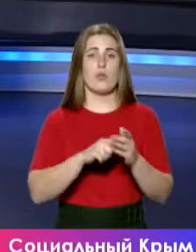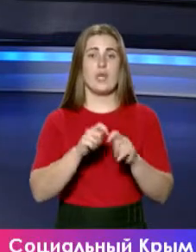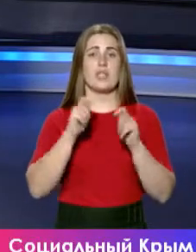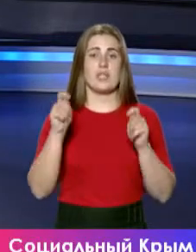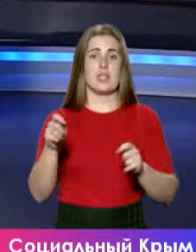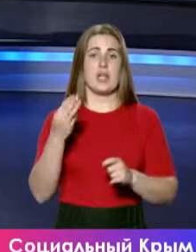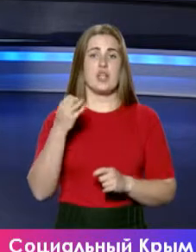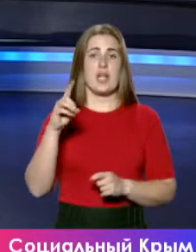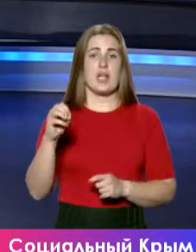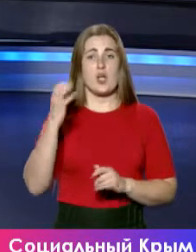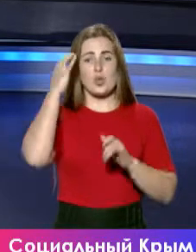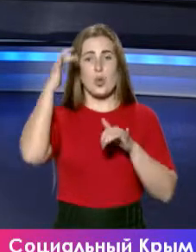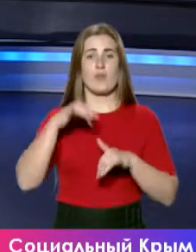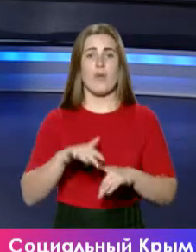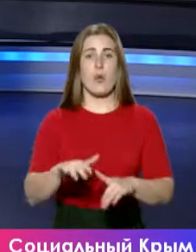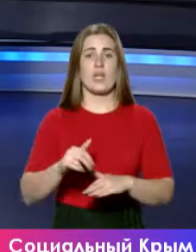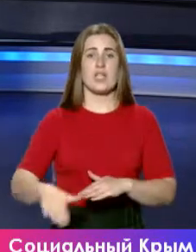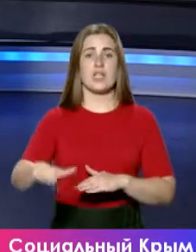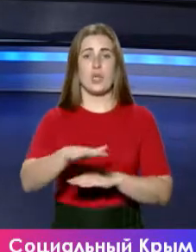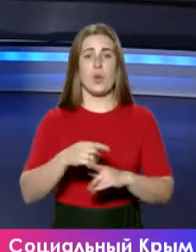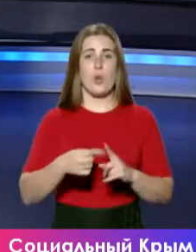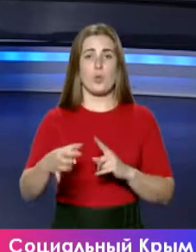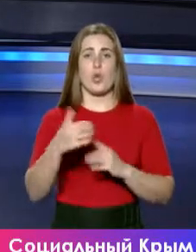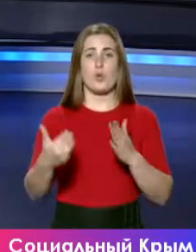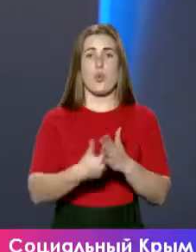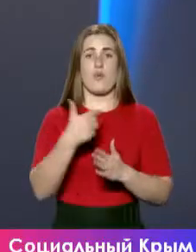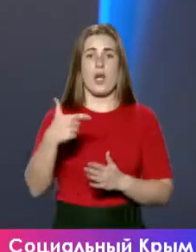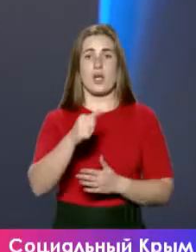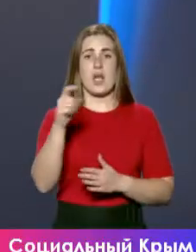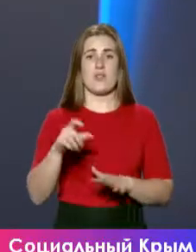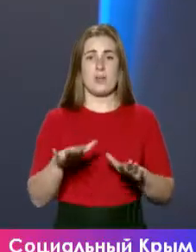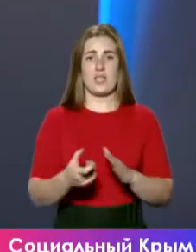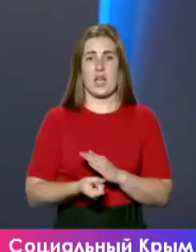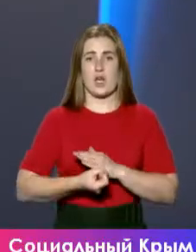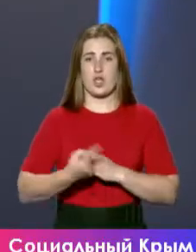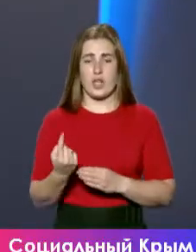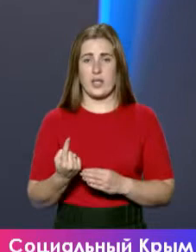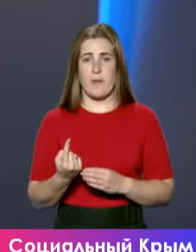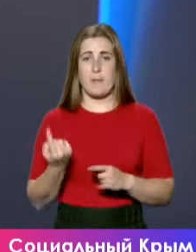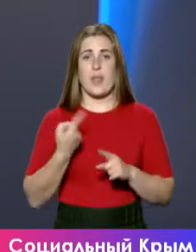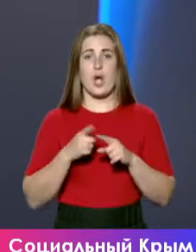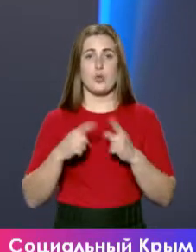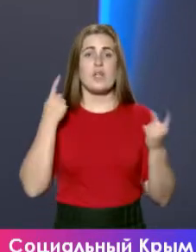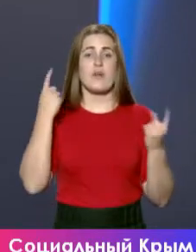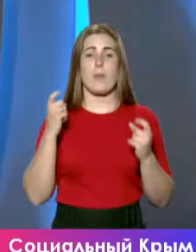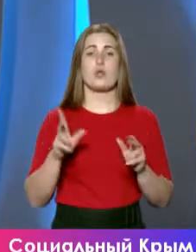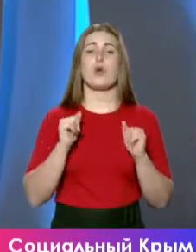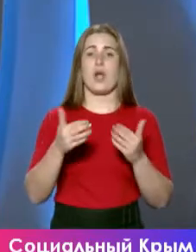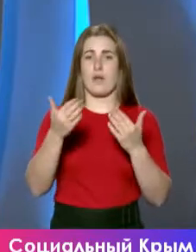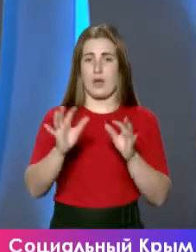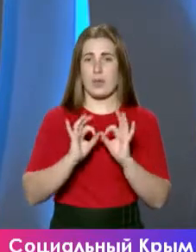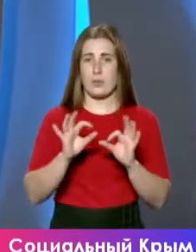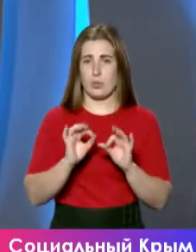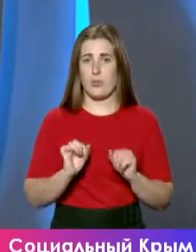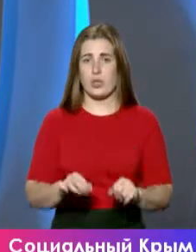шельфе Черного моря на территории полуострова новых газовых месторождений. Вот эту информацию как вы прокомментировать можете,